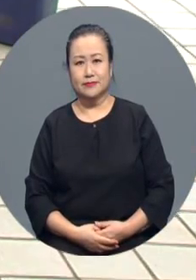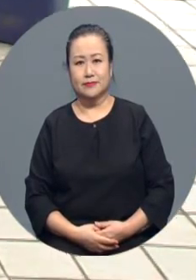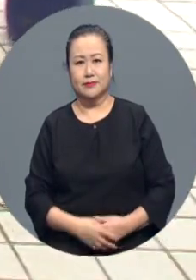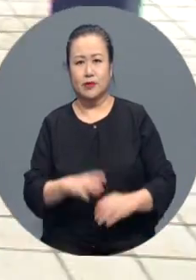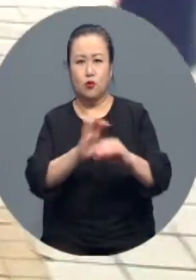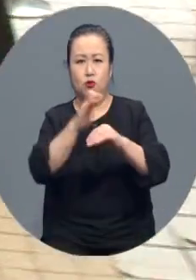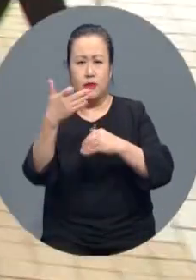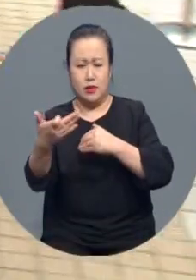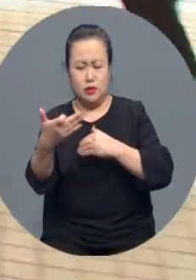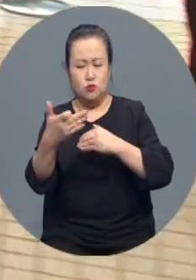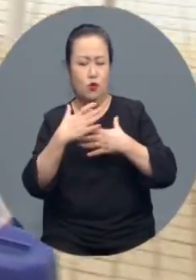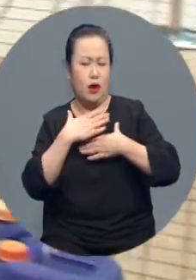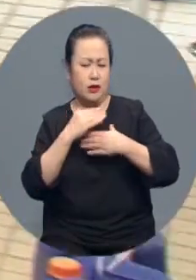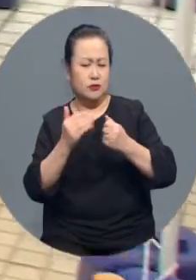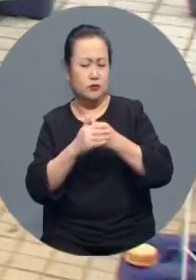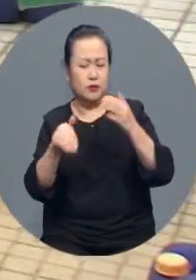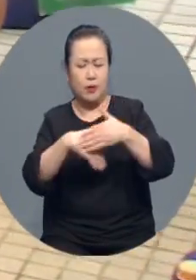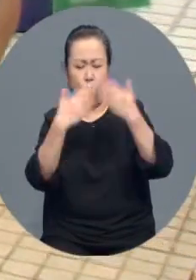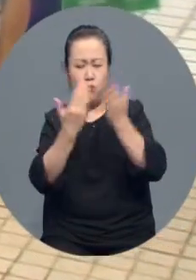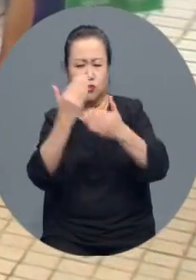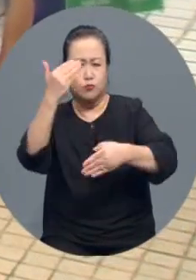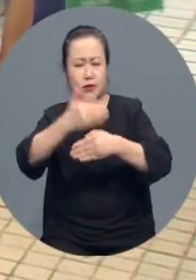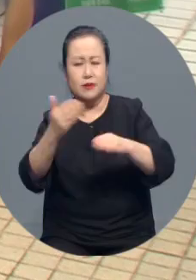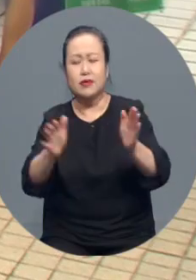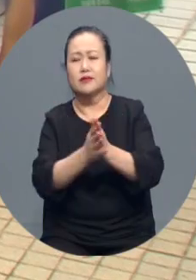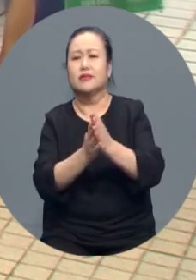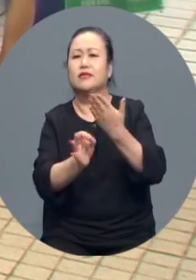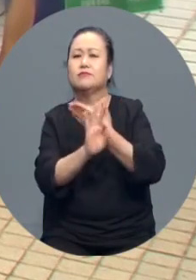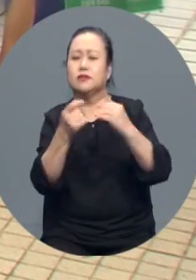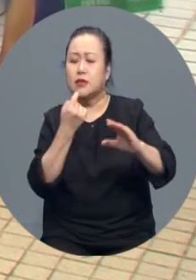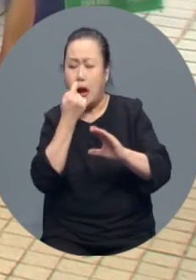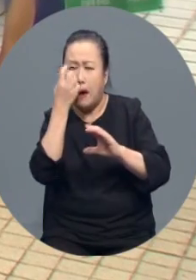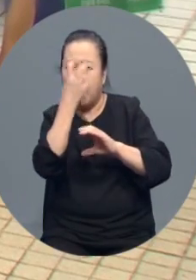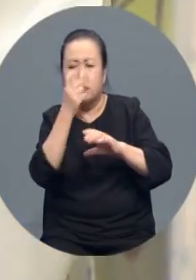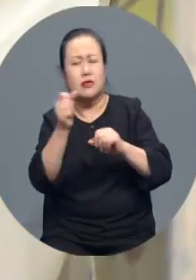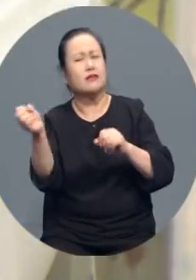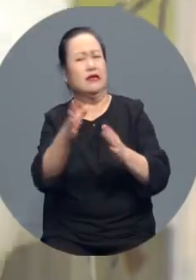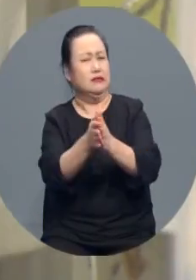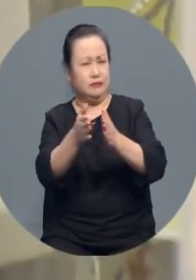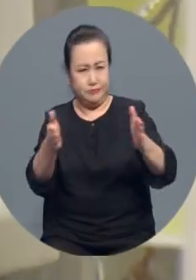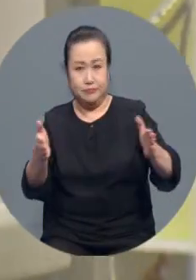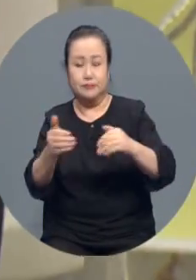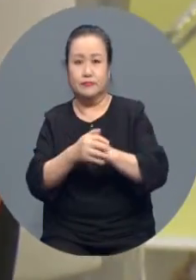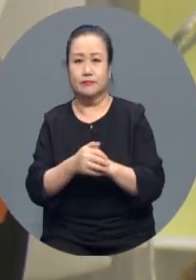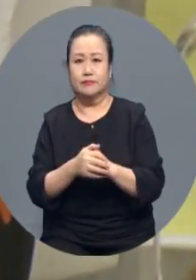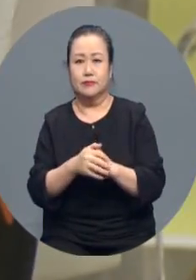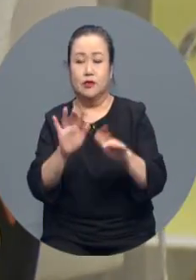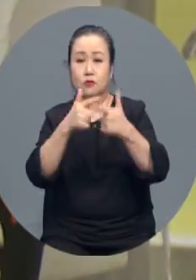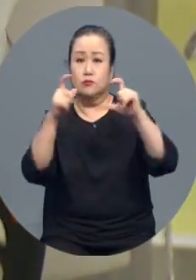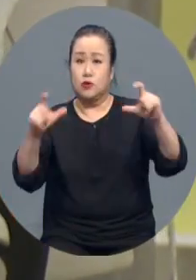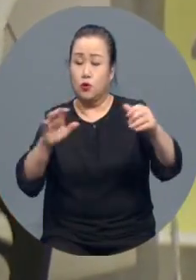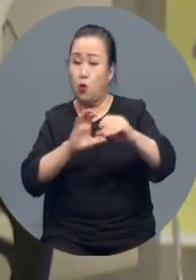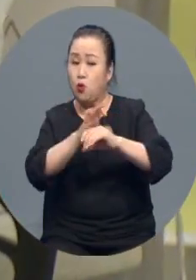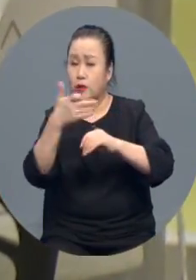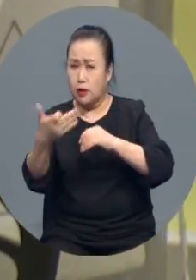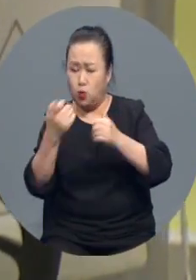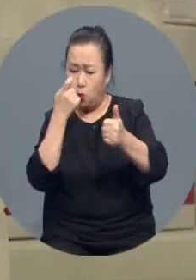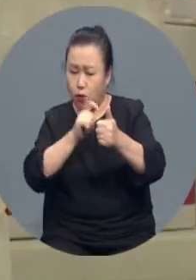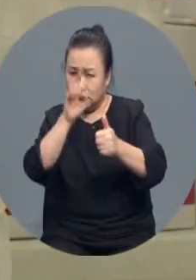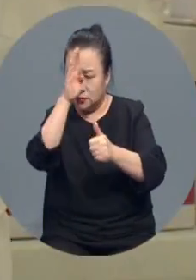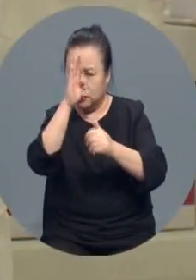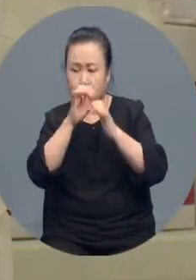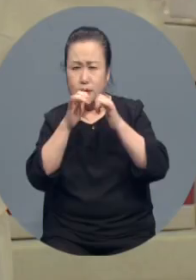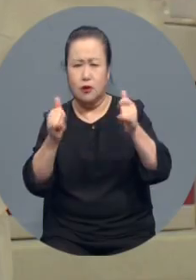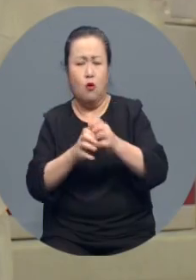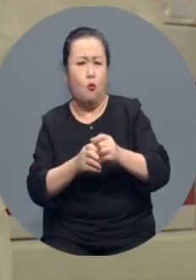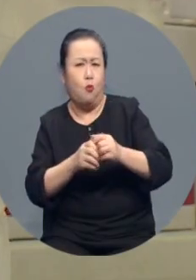코로나19 안정세로 모두 문을 닫았던 시내 임시선별검사소가 다시 문을 엽니다. 부산의 코로나19 확진 환자가